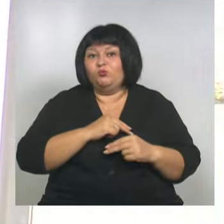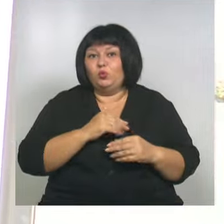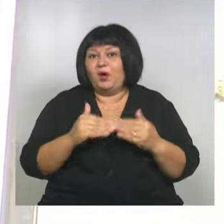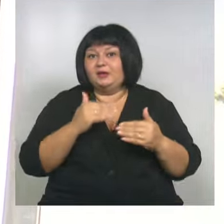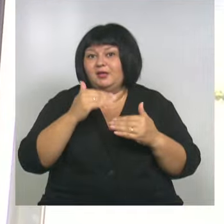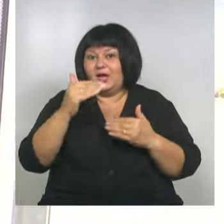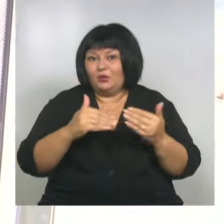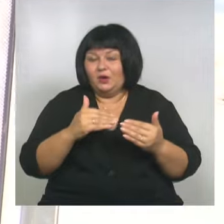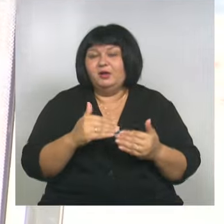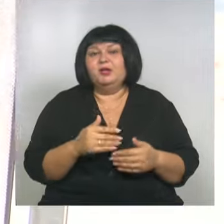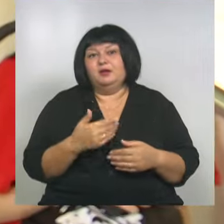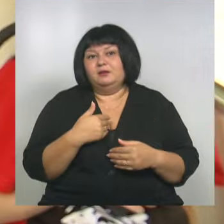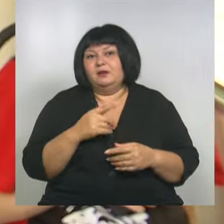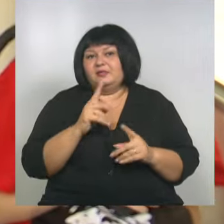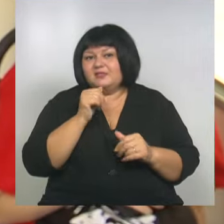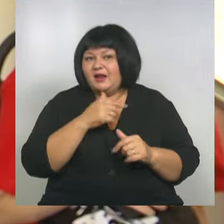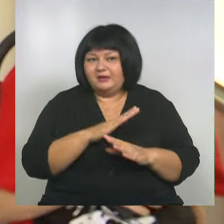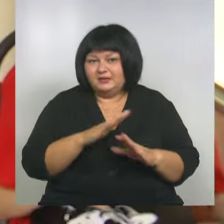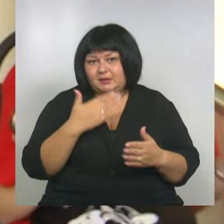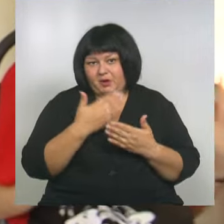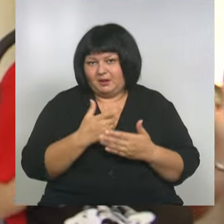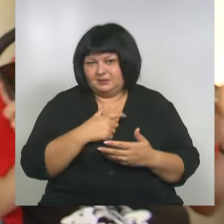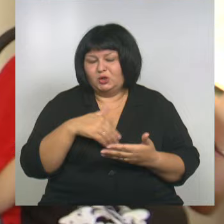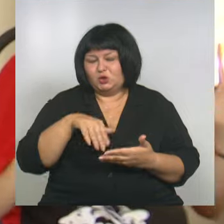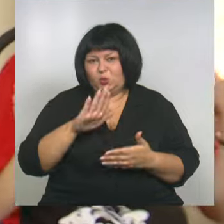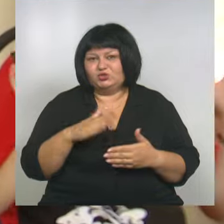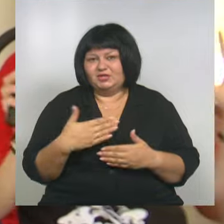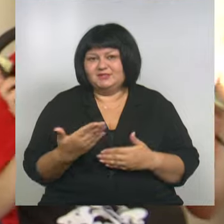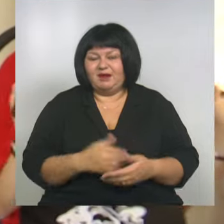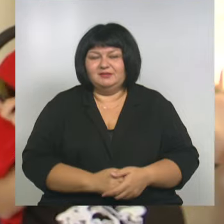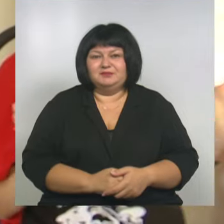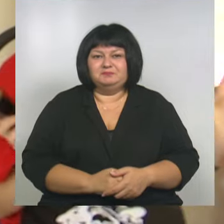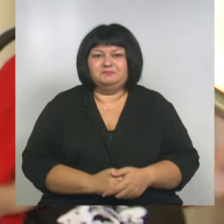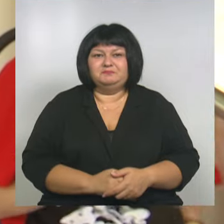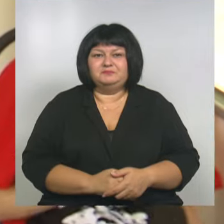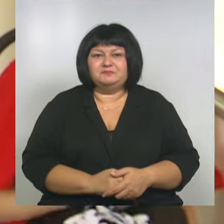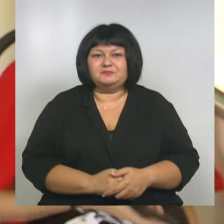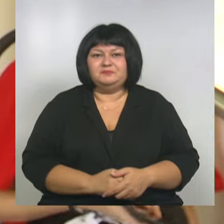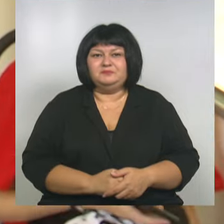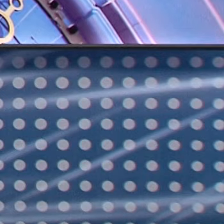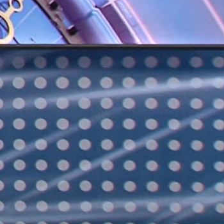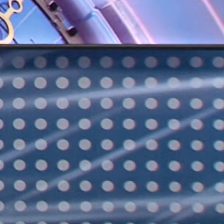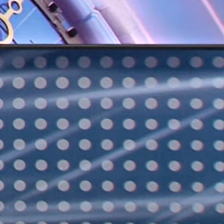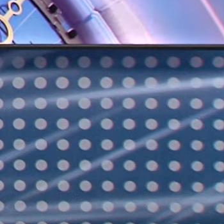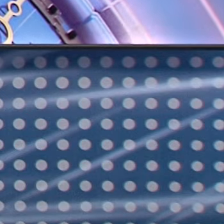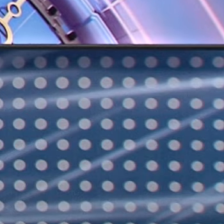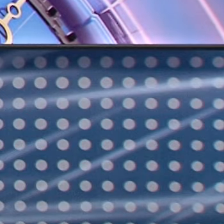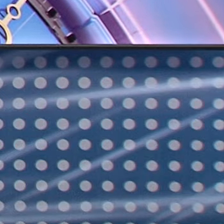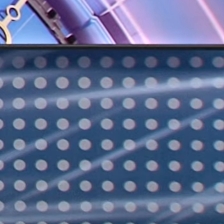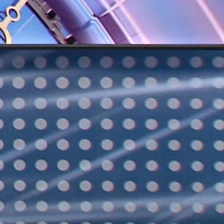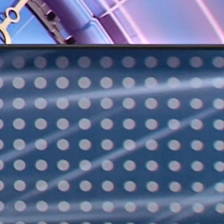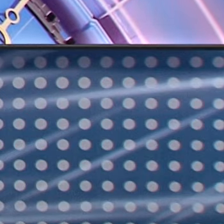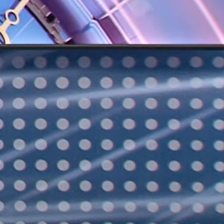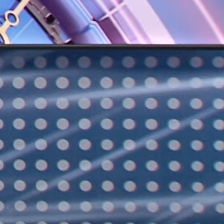показать только с лучшей стороны, не лениться. Наталья Житниковская, Дмитрий Жиликов. Такой день на мире Белогорья. Сегодня